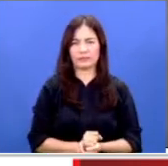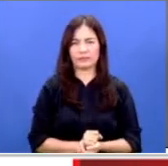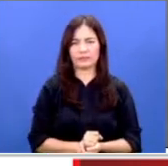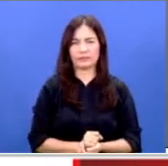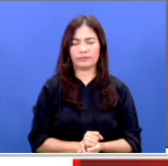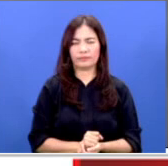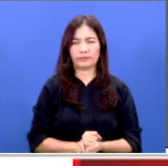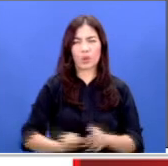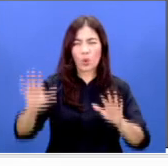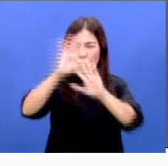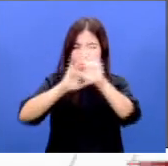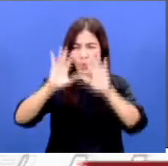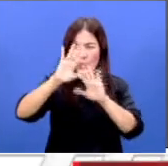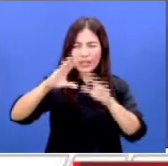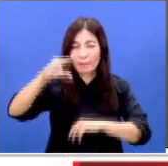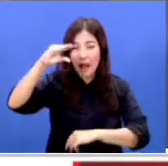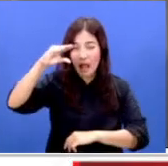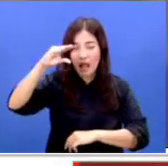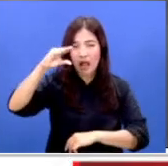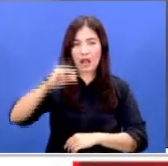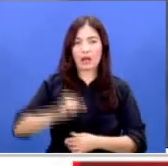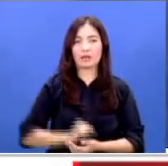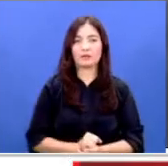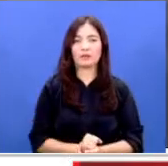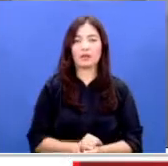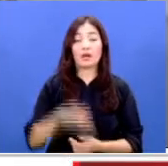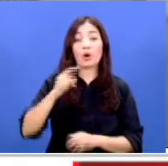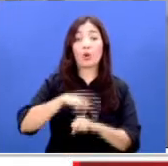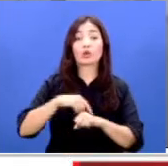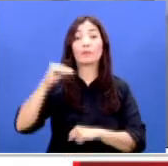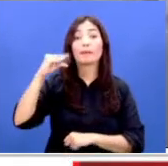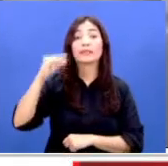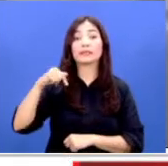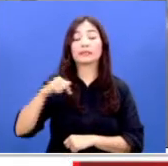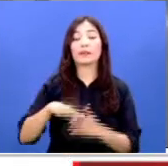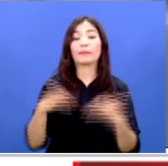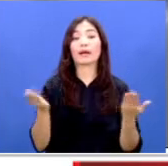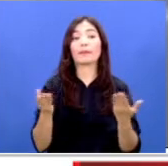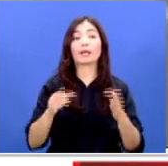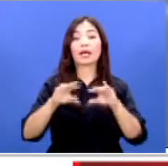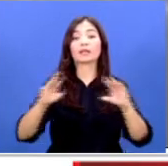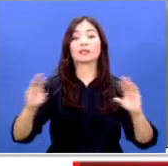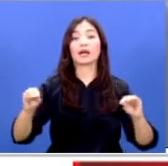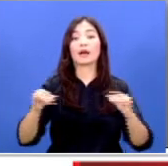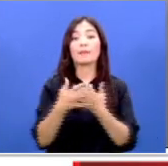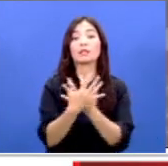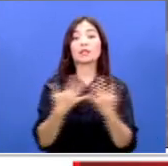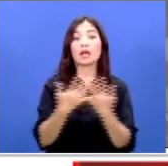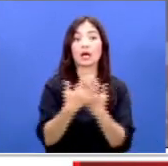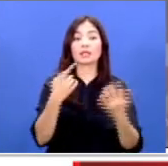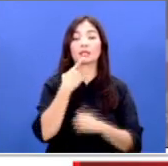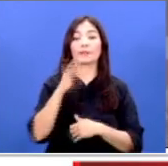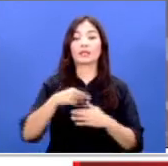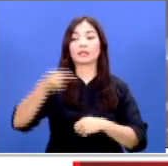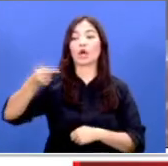kondisi kabut asap yang cukup tebal yang dirasakan pagi ini bagaimana dengan aktivitas publik seperti